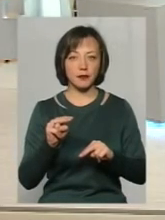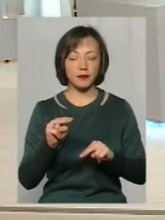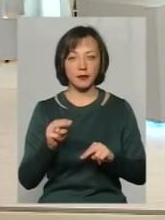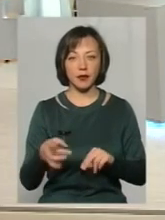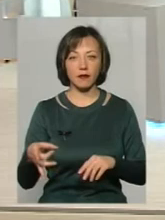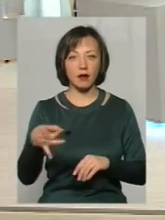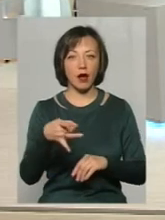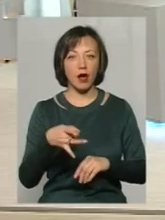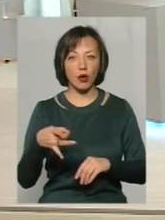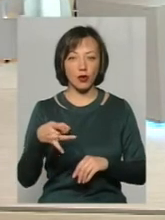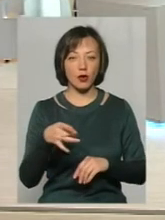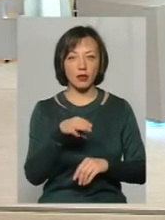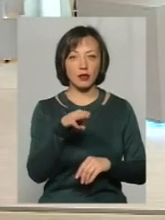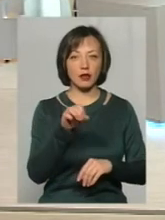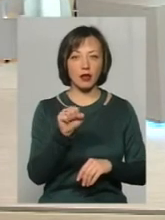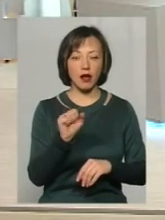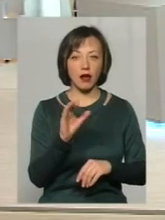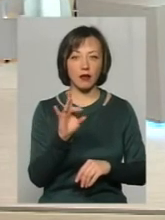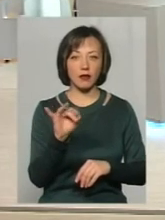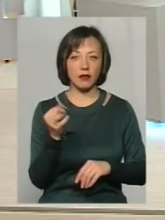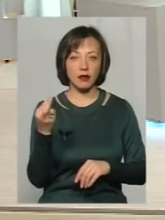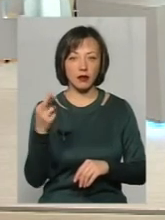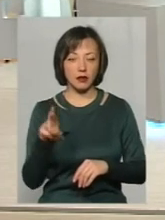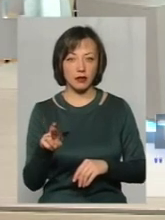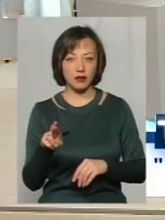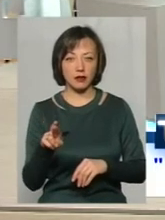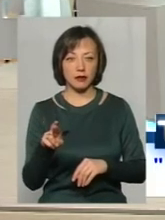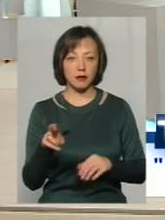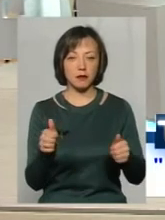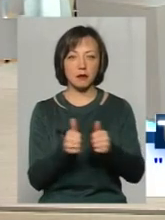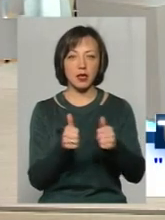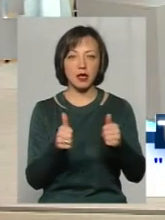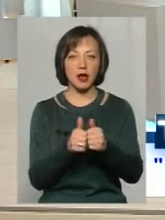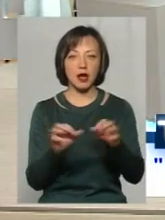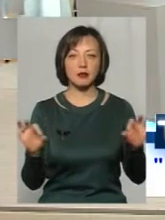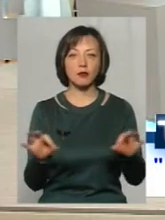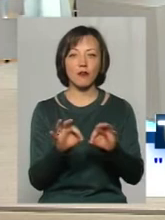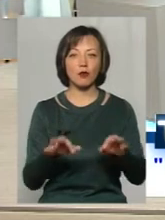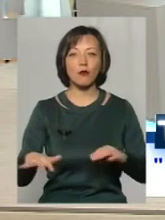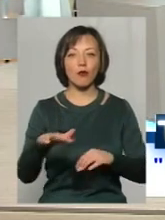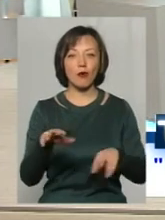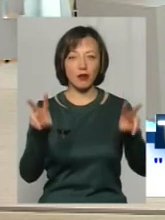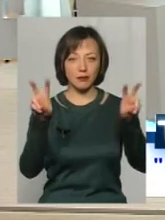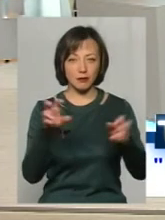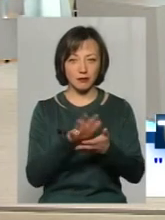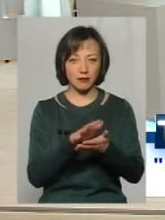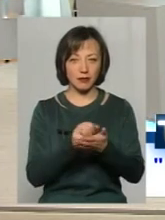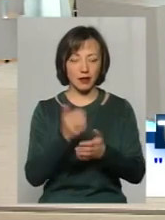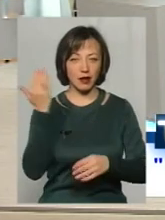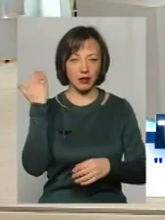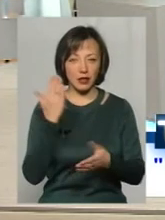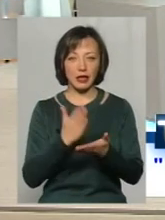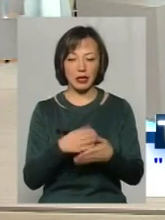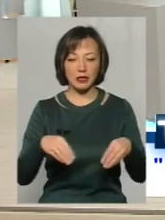районі Таврії, біля співочого поля, як ми його колись називали, є